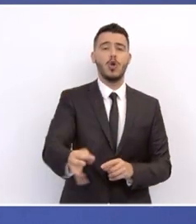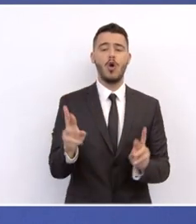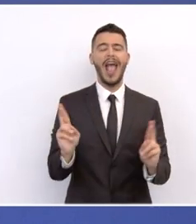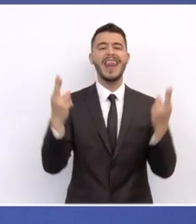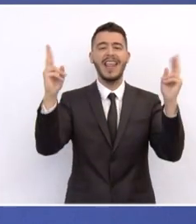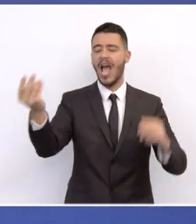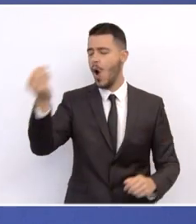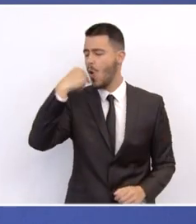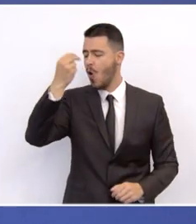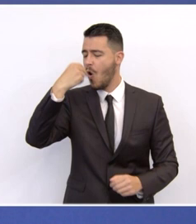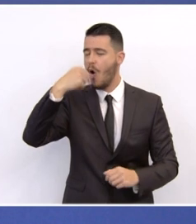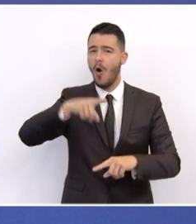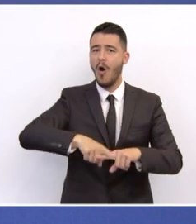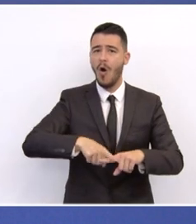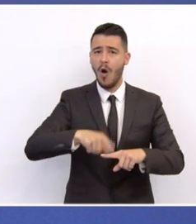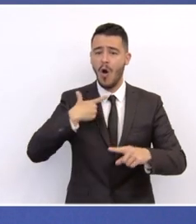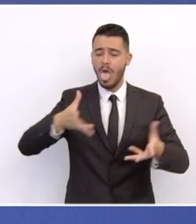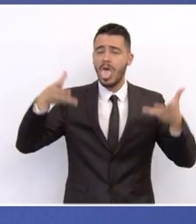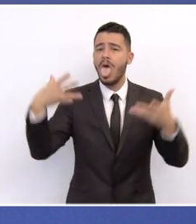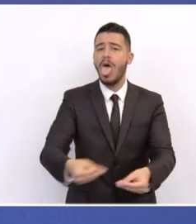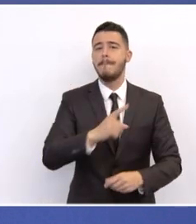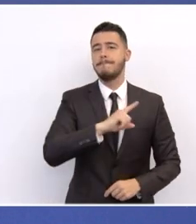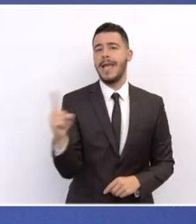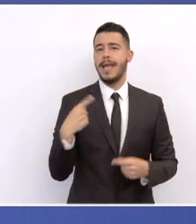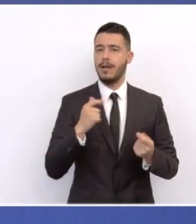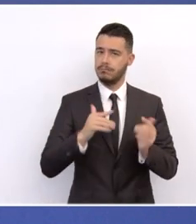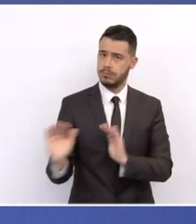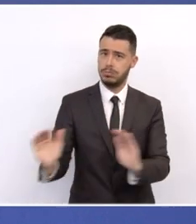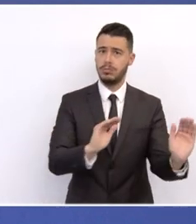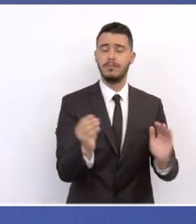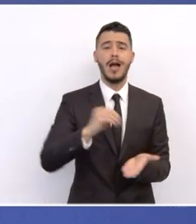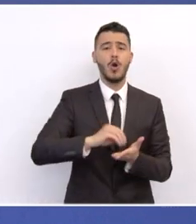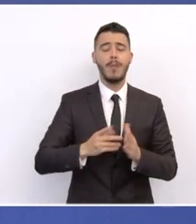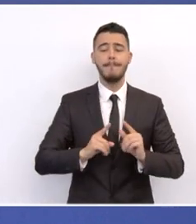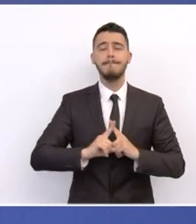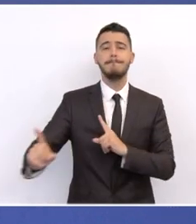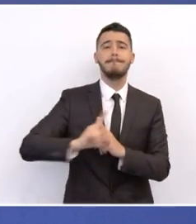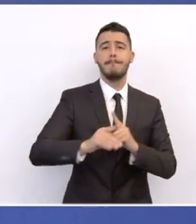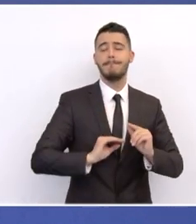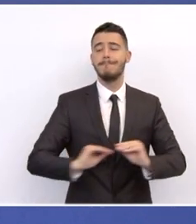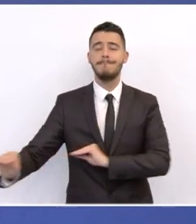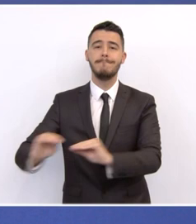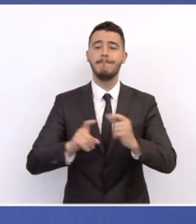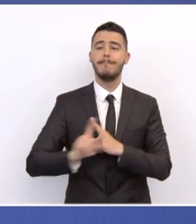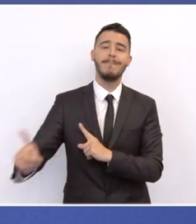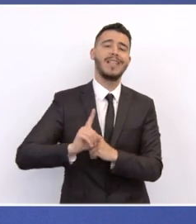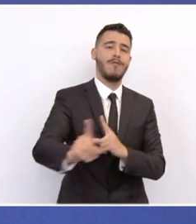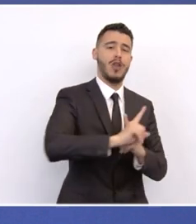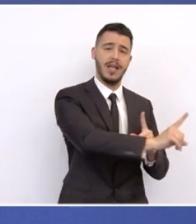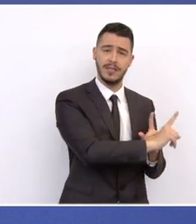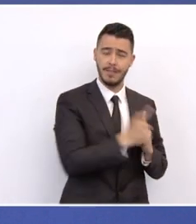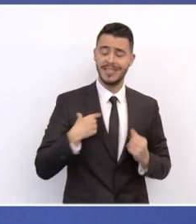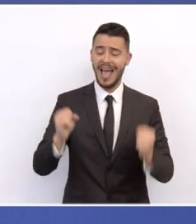της οικονομίας, σε μια ανταγωνιστική οικονομία, το Εθνικό Στρατηγικό Σχέδιο Μεταφορών για σύγχρονες, ασφαλείς και περιβαλλοντικά